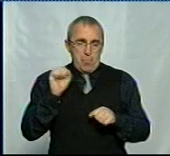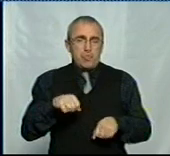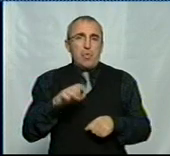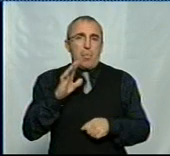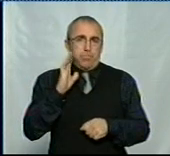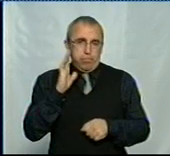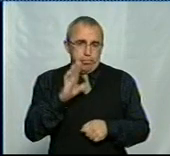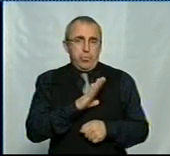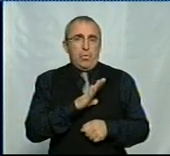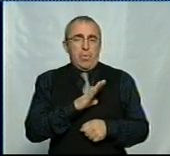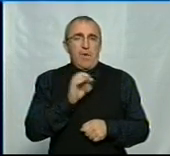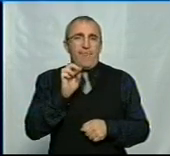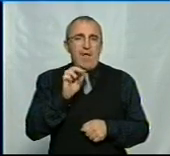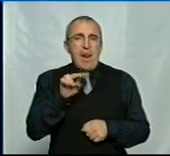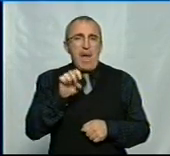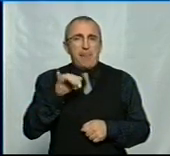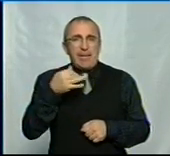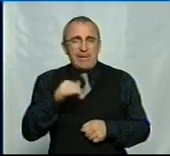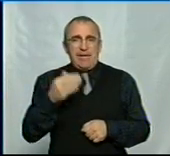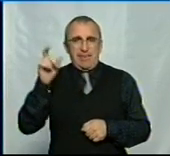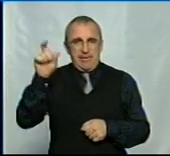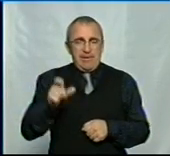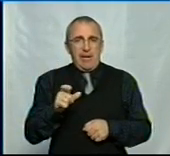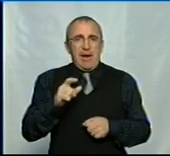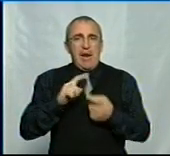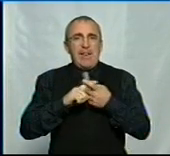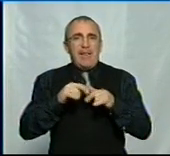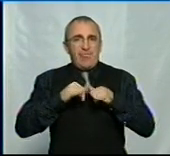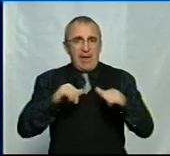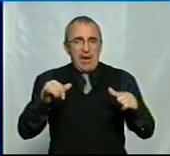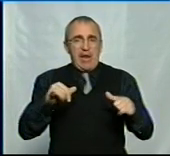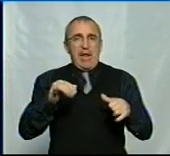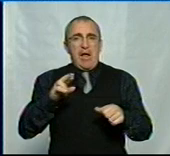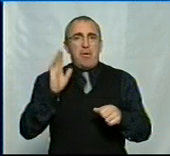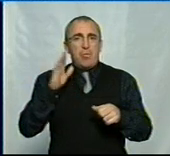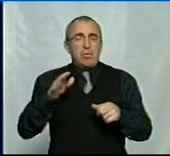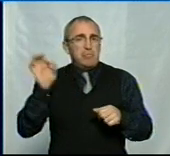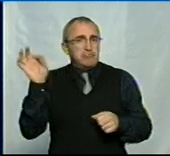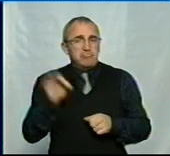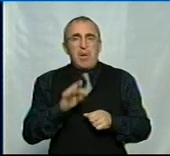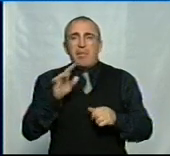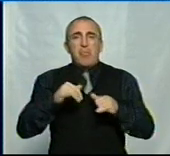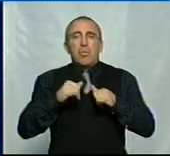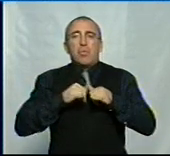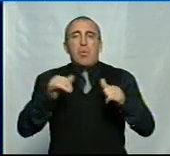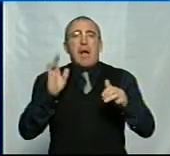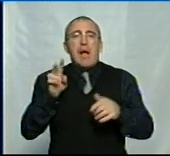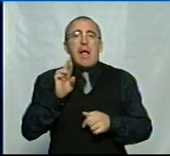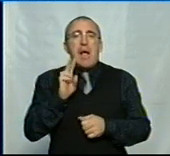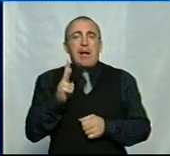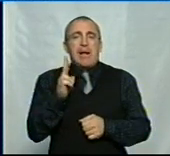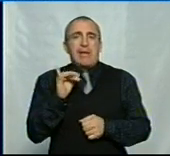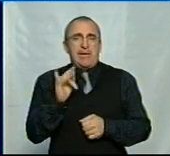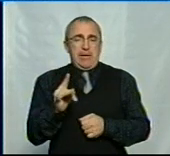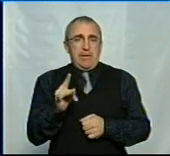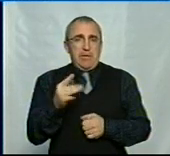Лікар-імунолог Федір Лапій, цитую його, дифтерія прийде в наше життя раптово, а не буде розганятися повільно, як кір. Я до